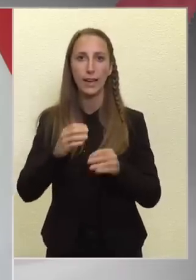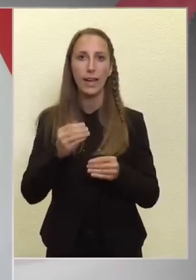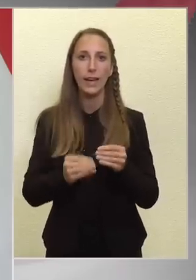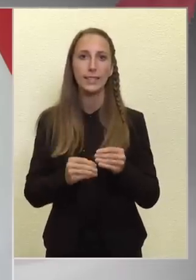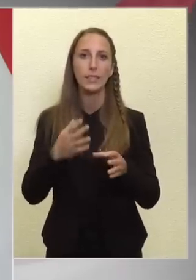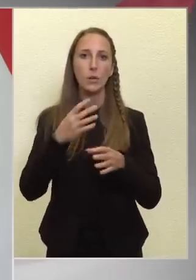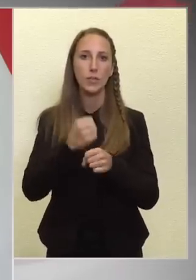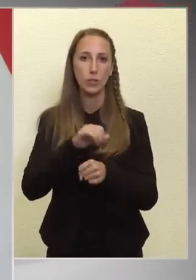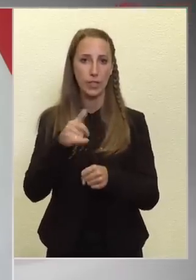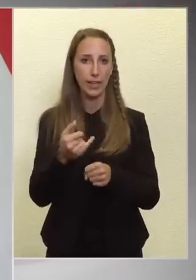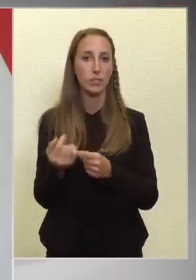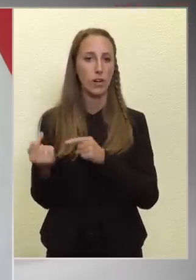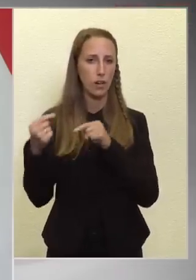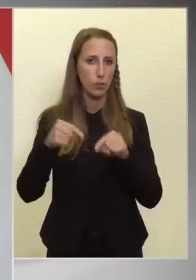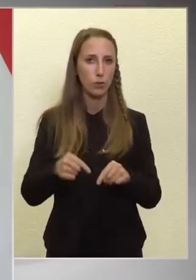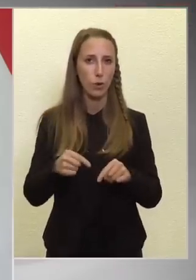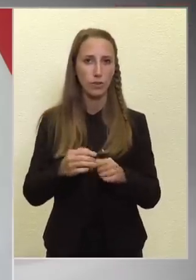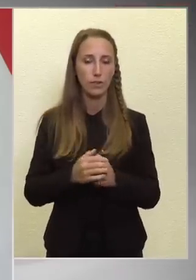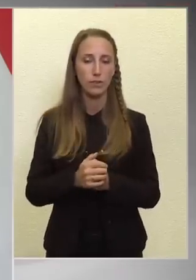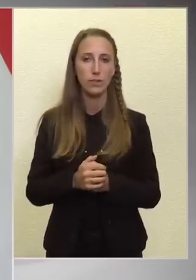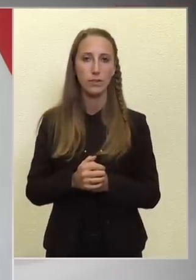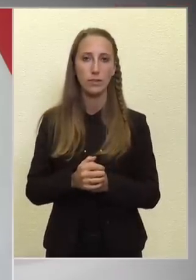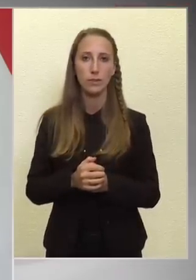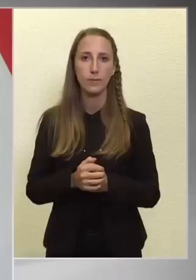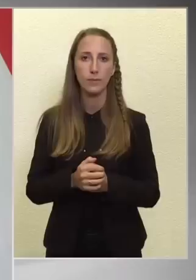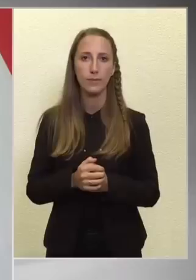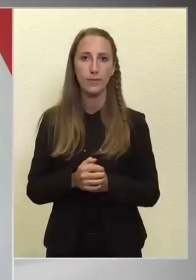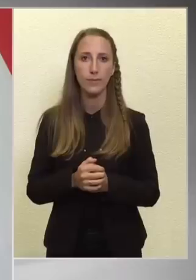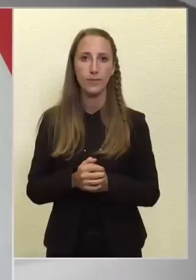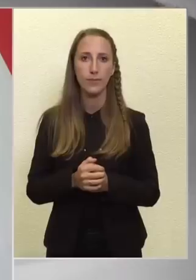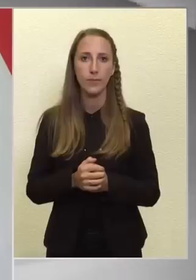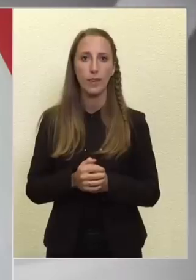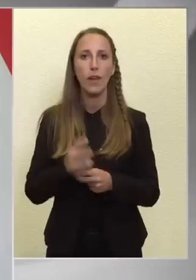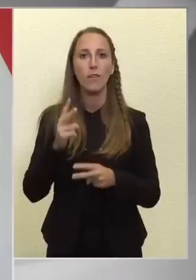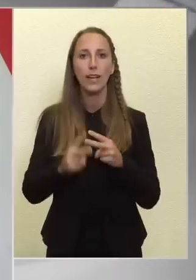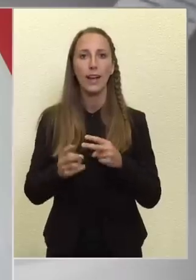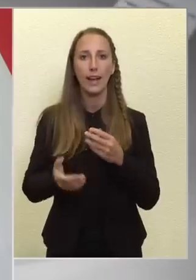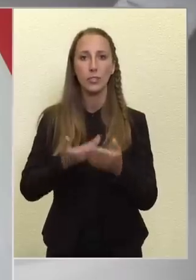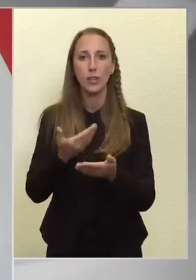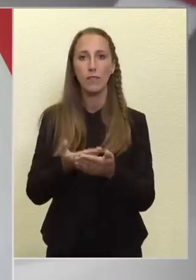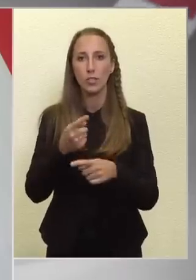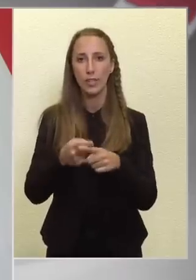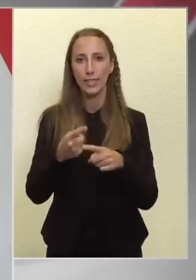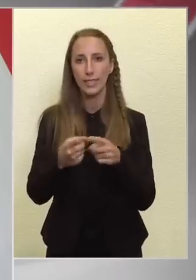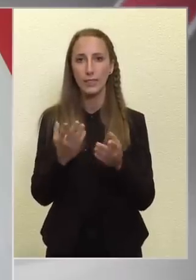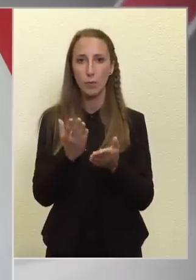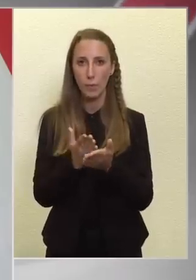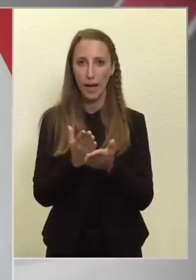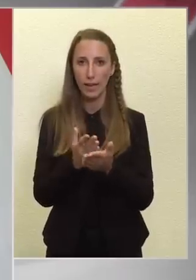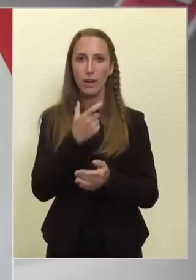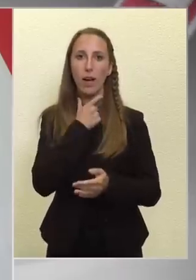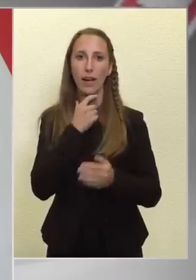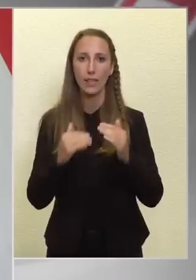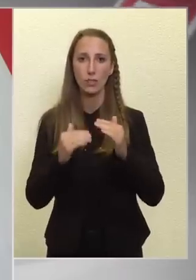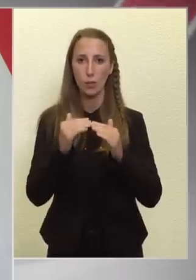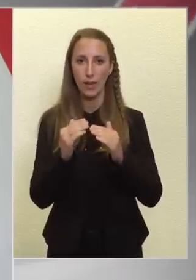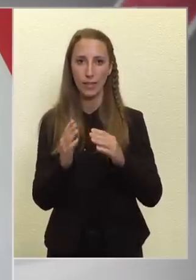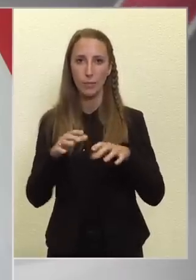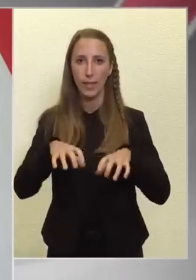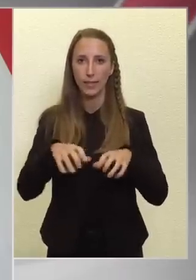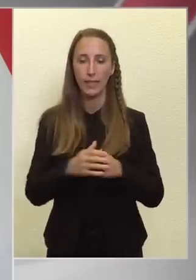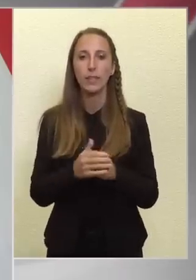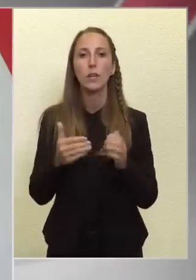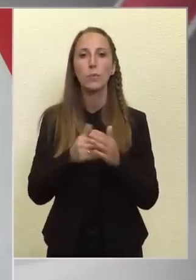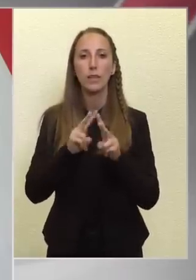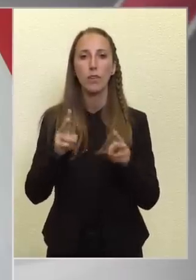bizottság is arra jutott, hogy a végleges javaslat részévé már a gázsapkát nem tette. És még